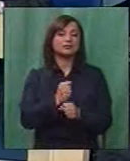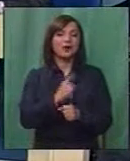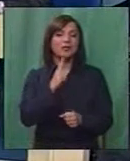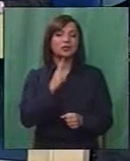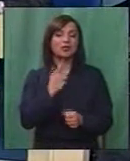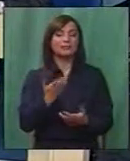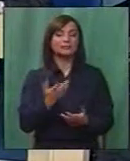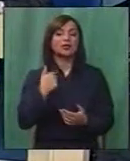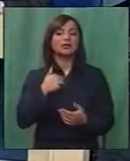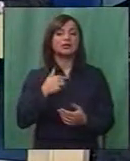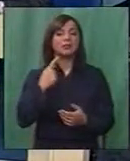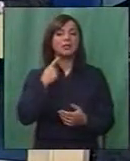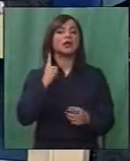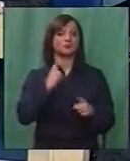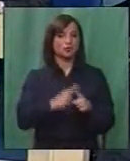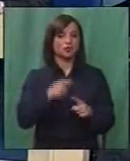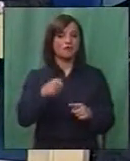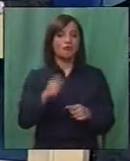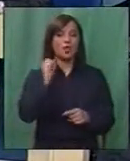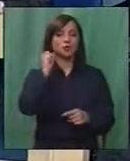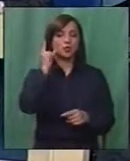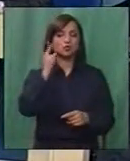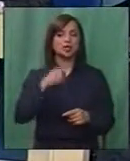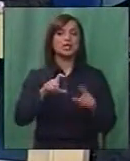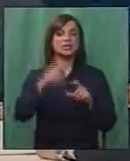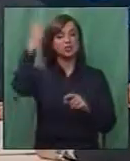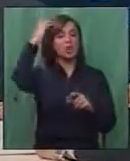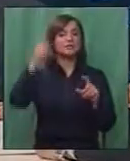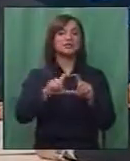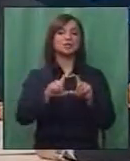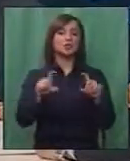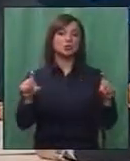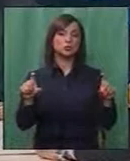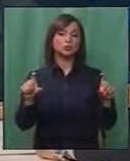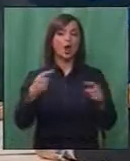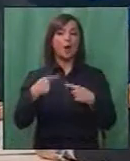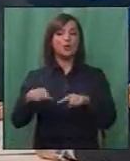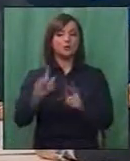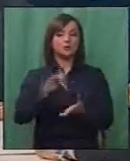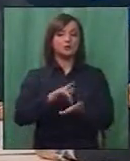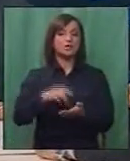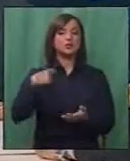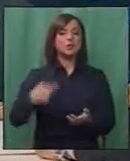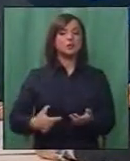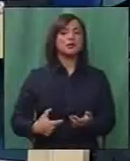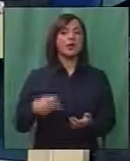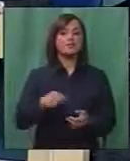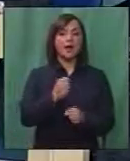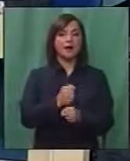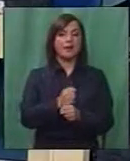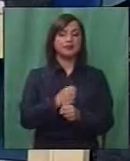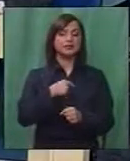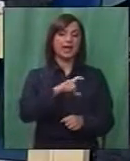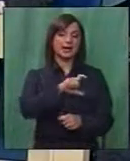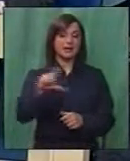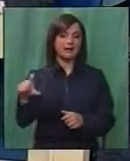Добро, кој потфрли ни е факт е дека во оваквите случаји државните институцији, посебно центријата социјална работа, се